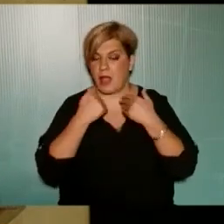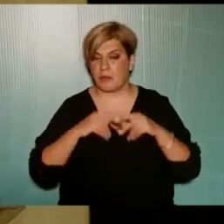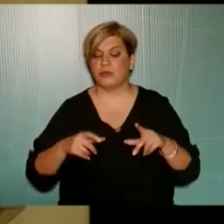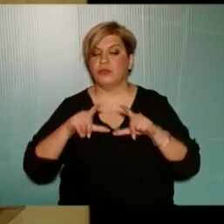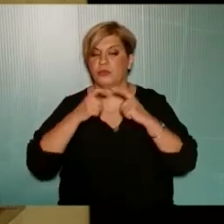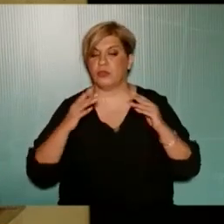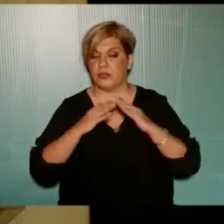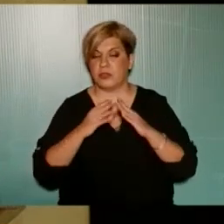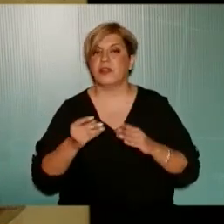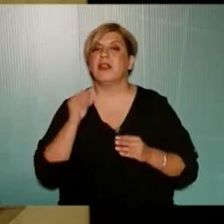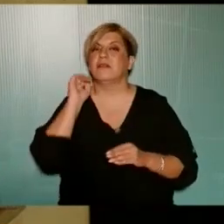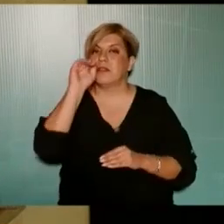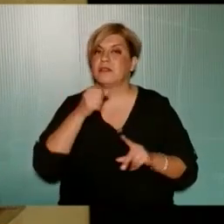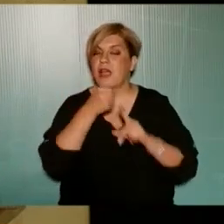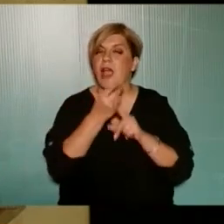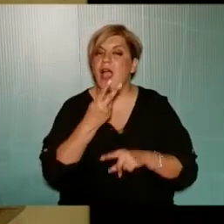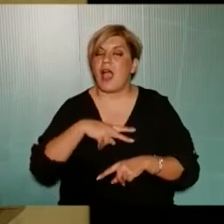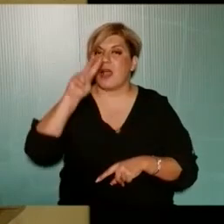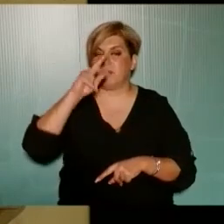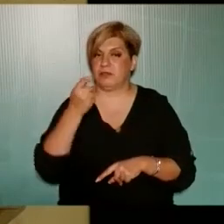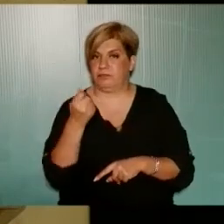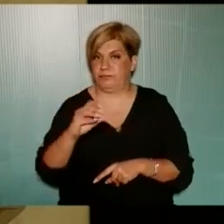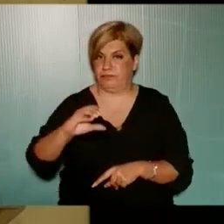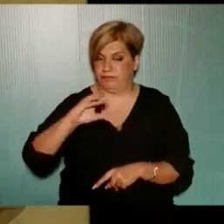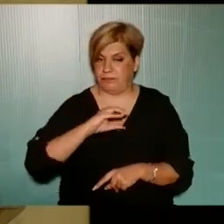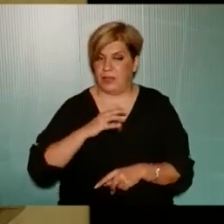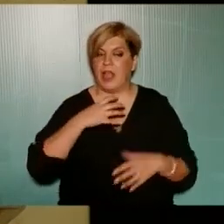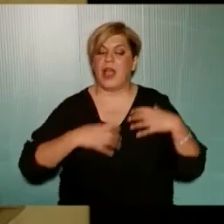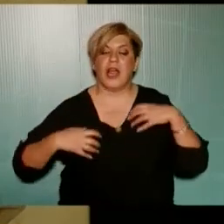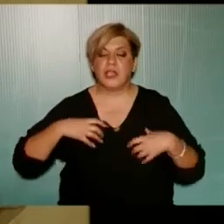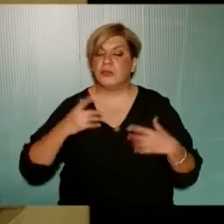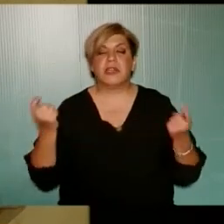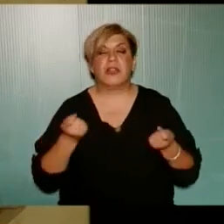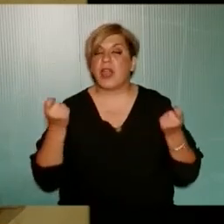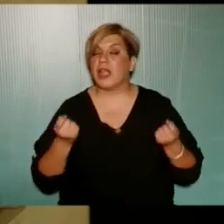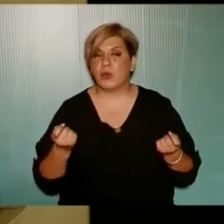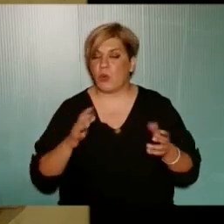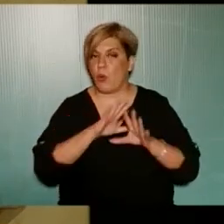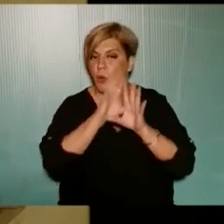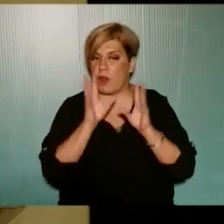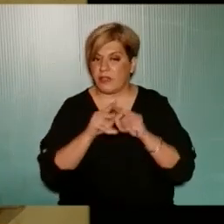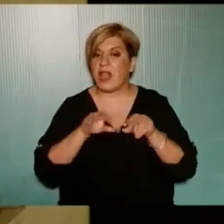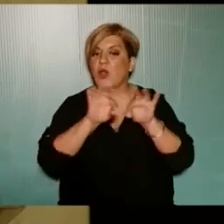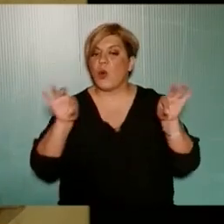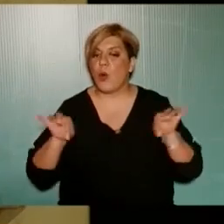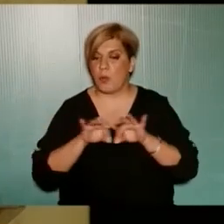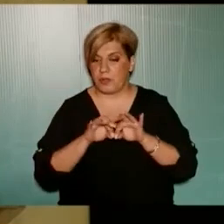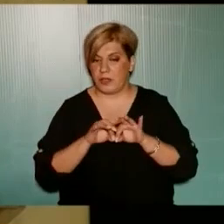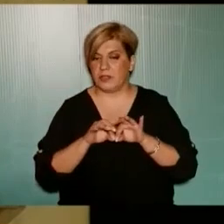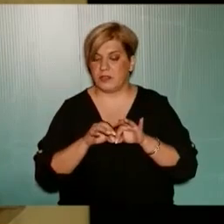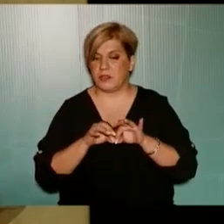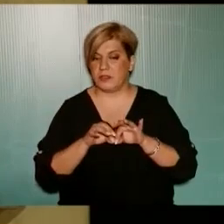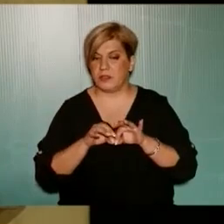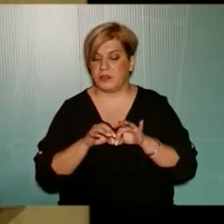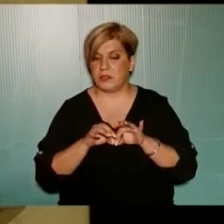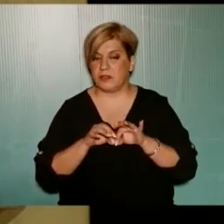διεκδίκης αύξησης κρατικής χρηματοδότησης Για όλους αυτούς τους λόγους Ανησυχούμε για το τι θα απογίνουν τελικά όλα αυτά τα οικόπεδα Και συνολικά φυσικά για